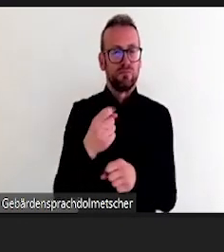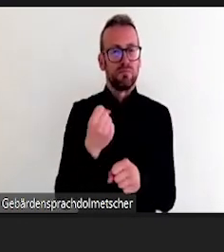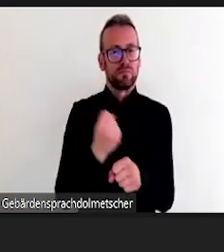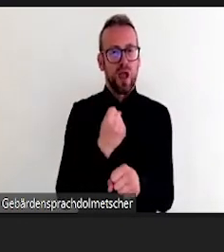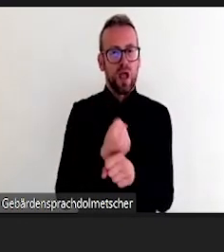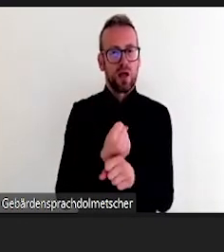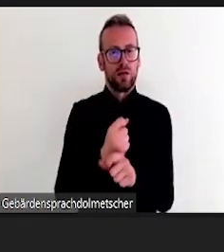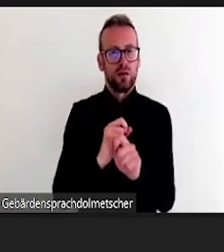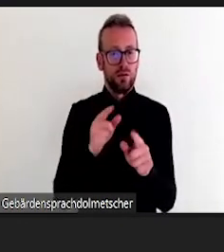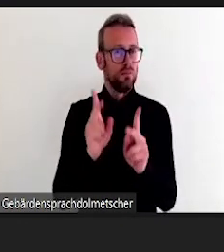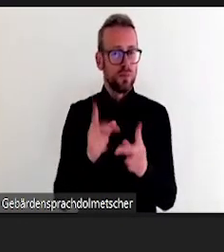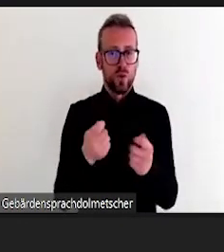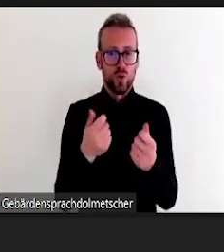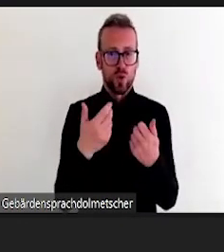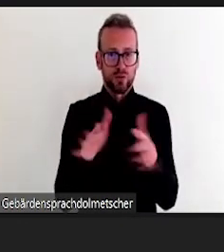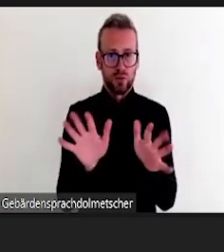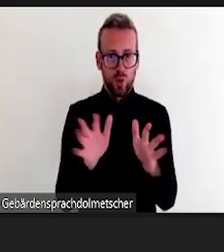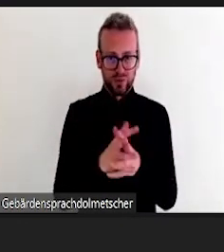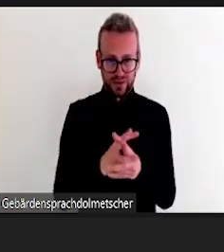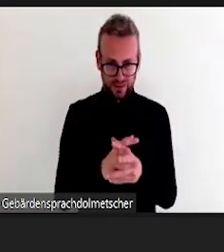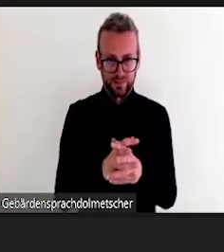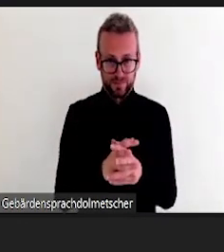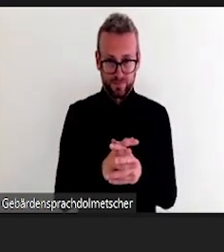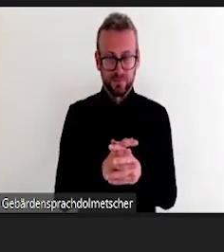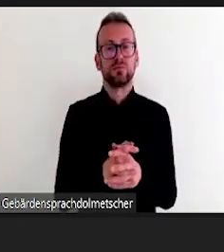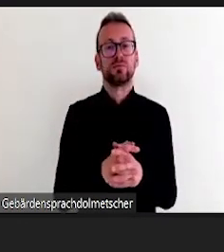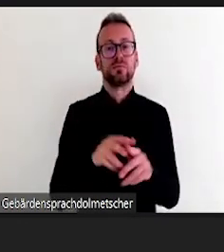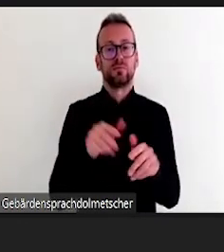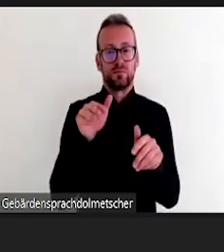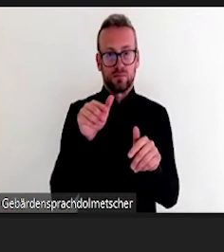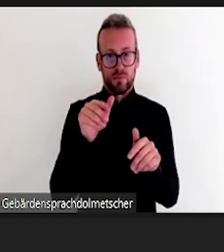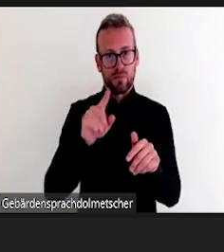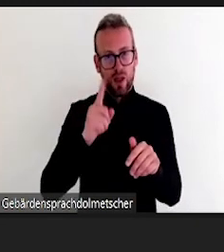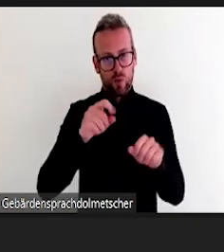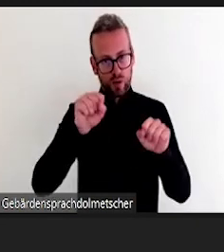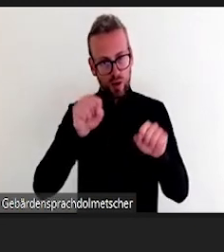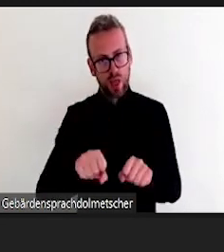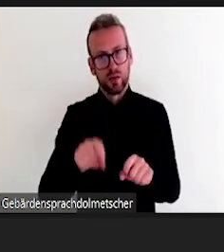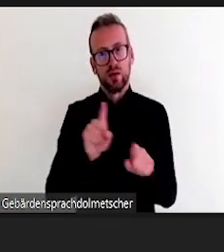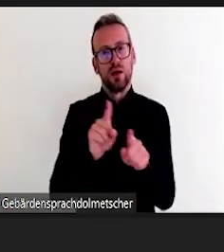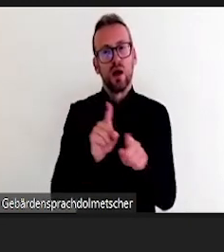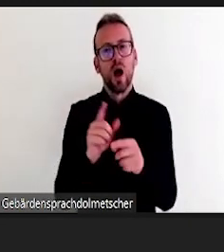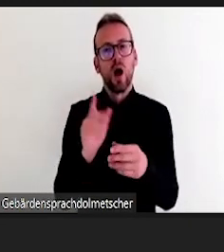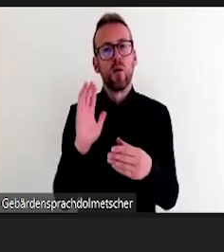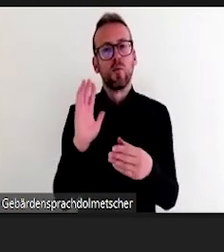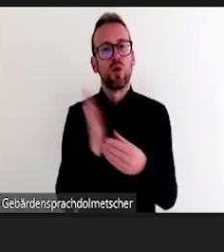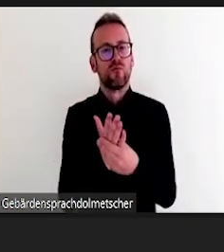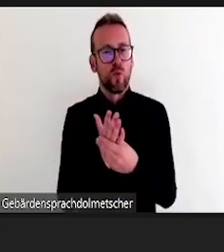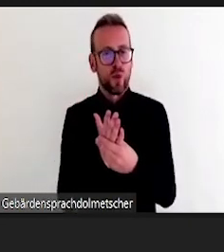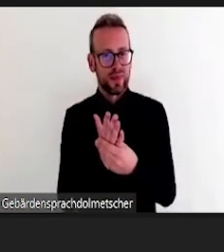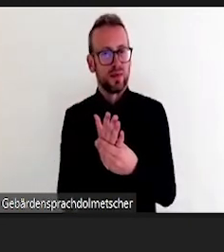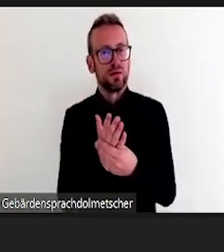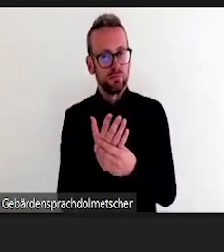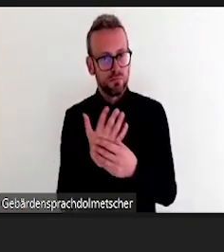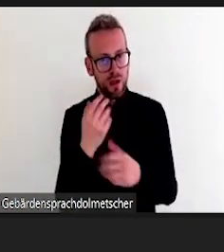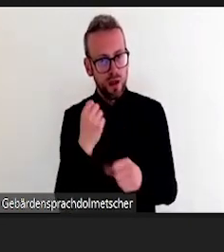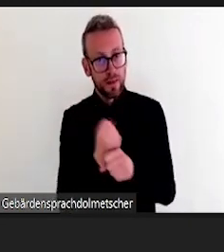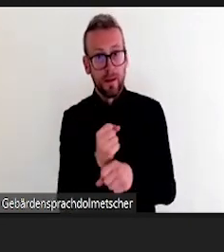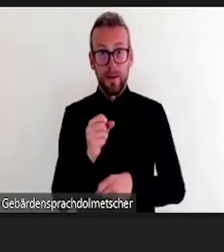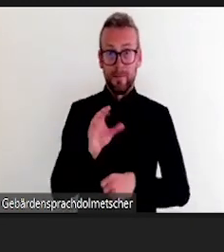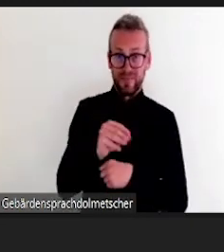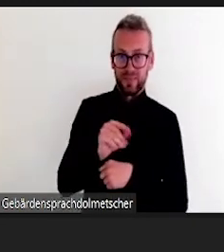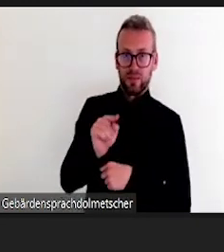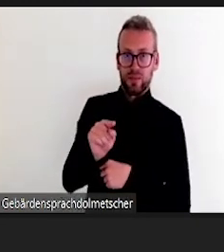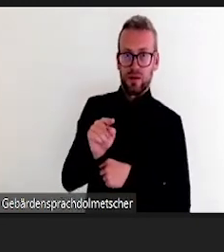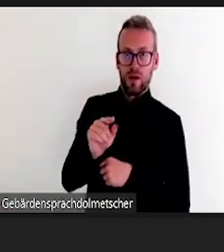einbinden kann und kreativ sein kann. Das heißt, das ist eigentlich eine ganz schöne Sache. Ich habe den Book Creator im Seminar